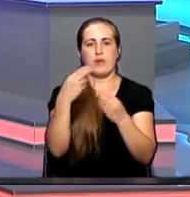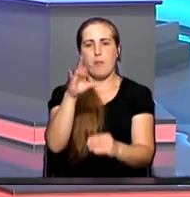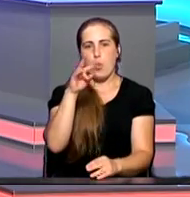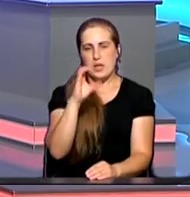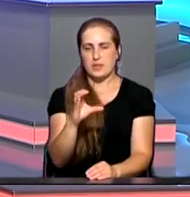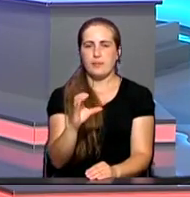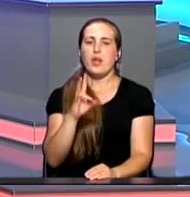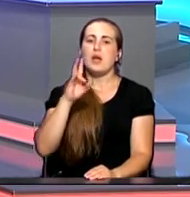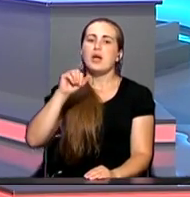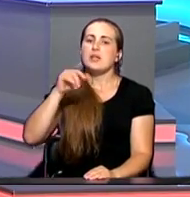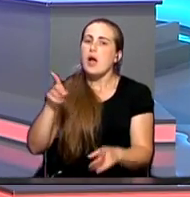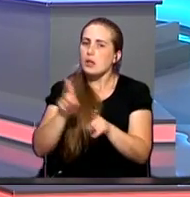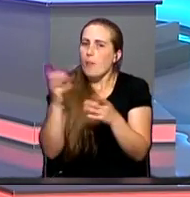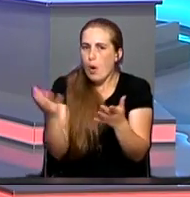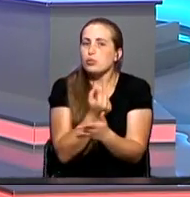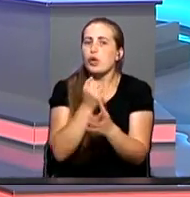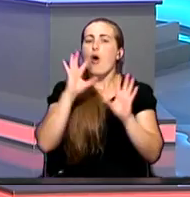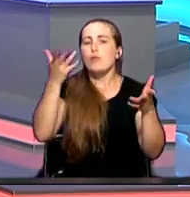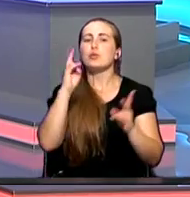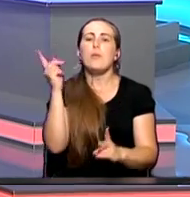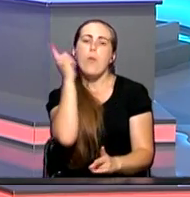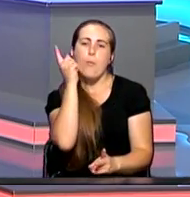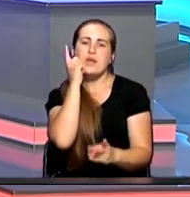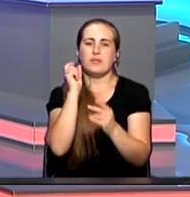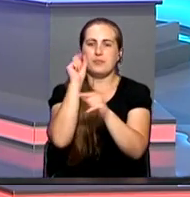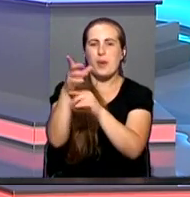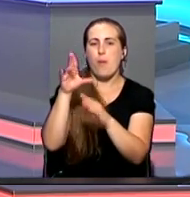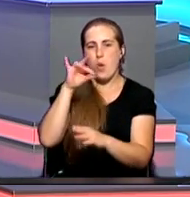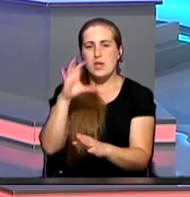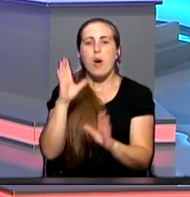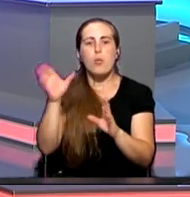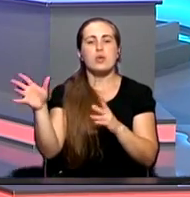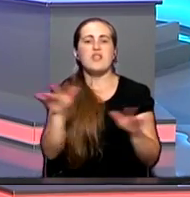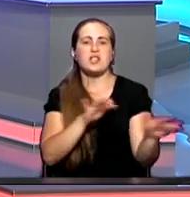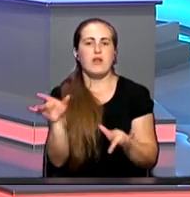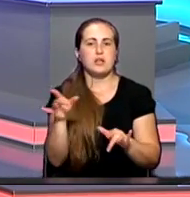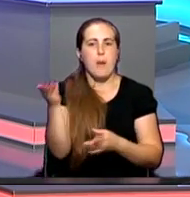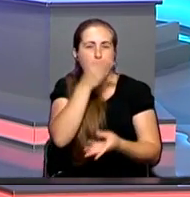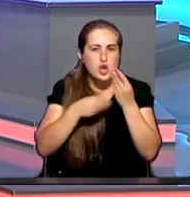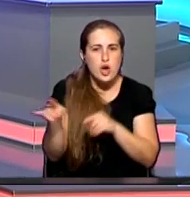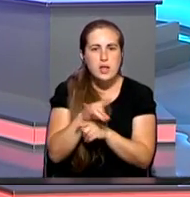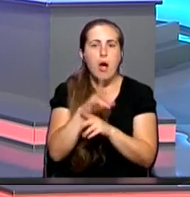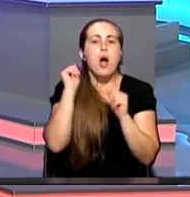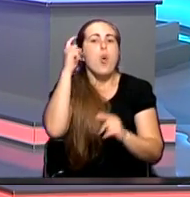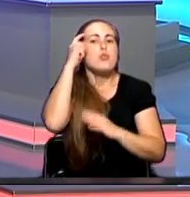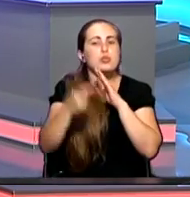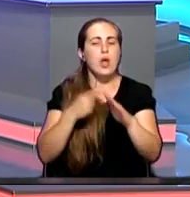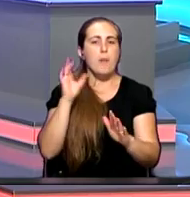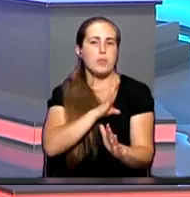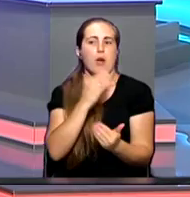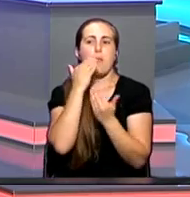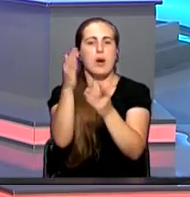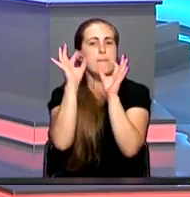Александровна, ну не получится ли так, что под этими мобильными пунктами будут действовать мошенники? Как вот людям узнать, что он обратился в правильную